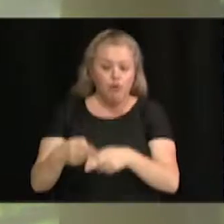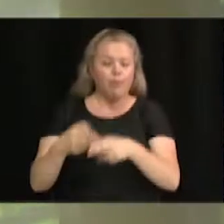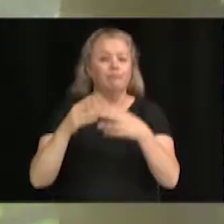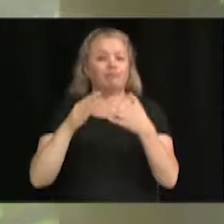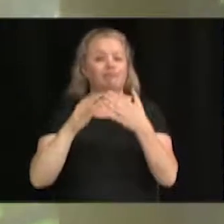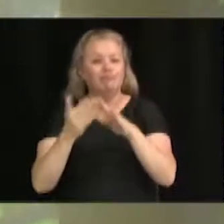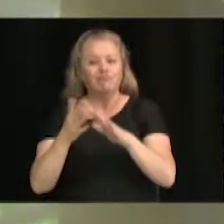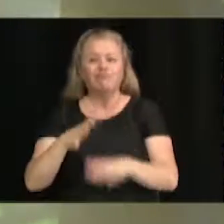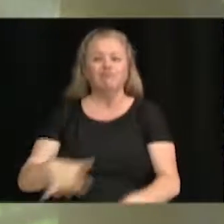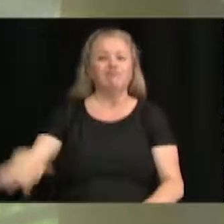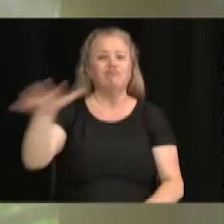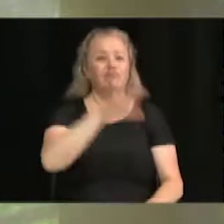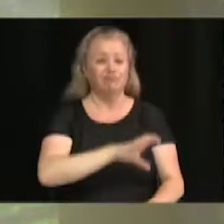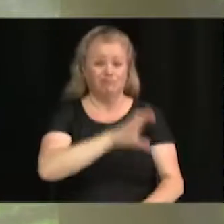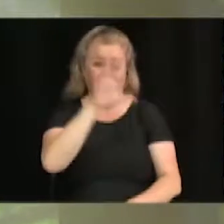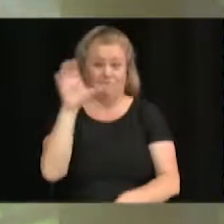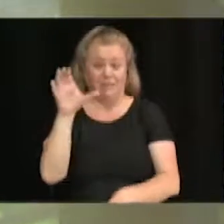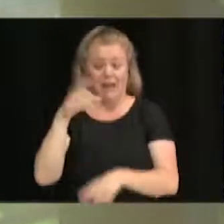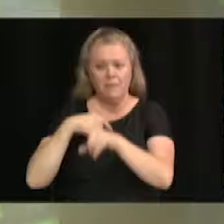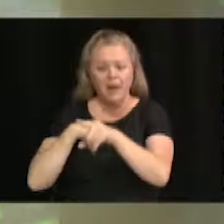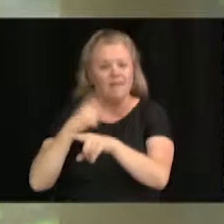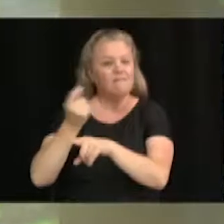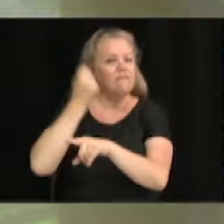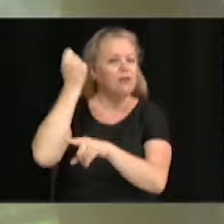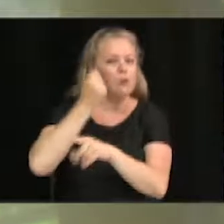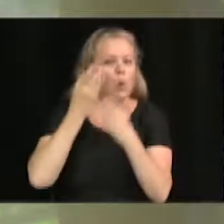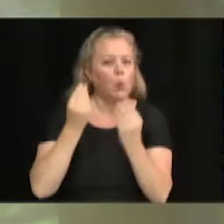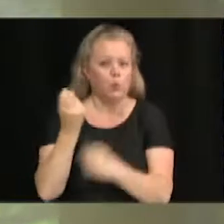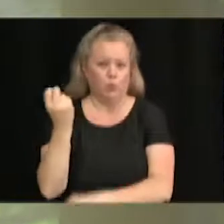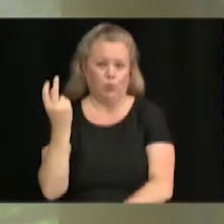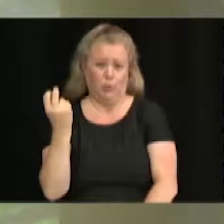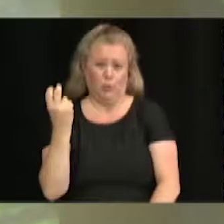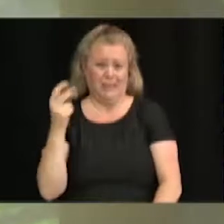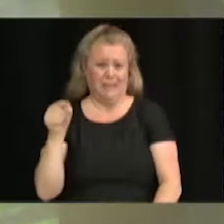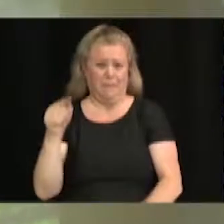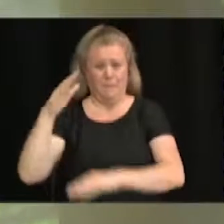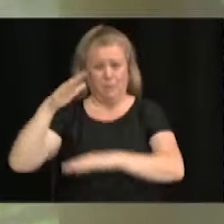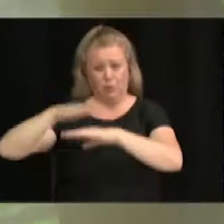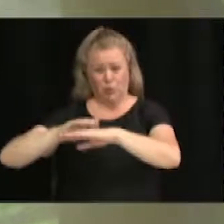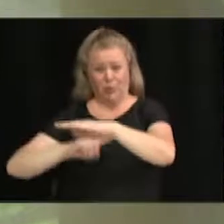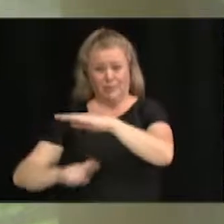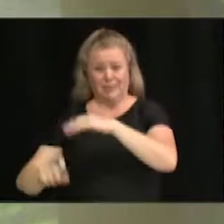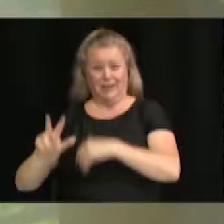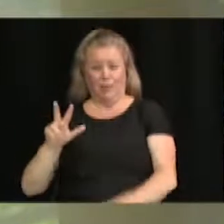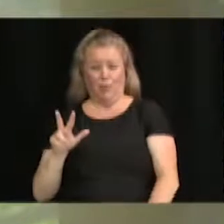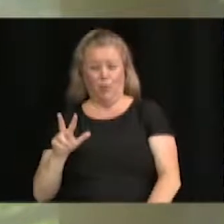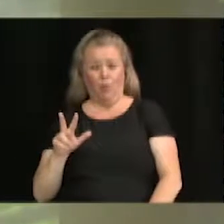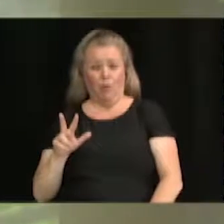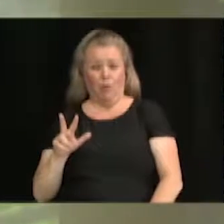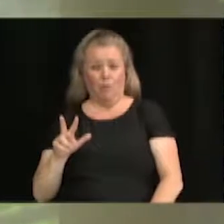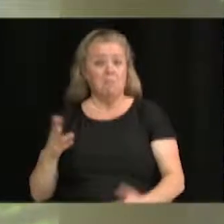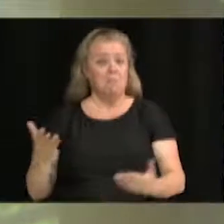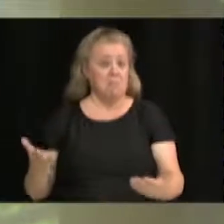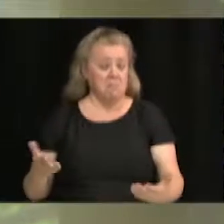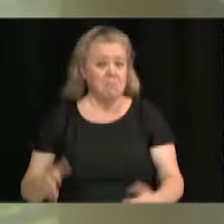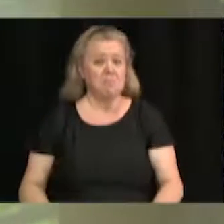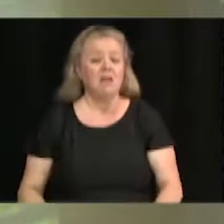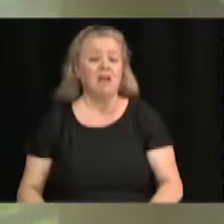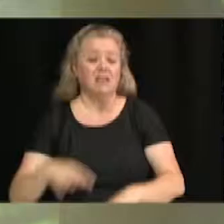Victoriaville, se hisse au 12e rang parmi les 103 communautés évaluées au Québec. On se retrouve au